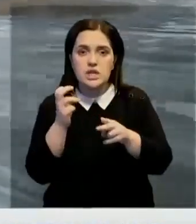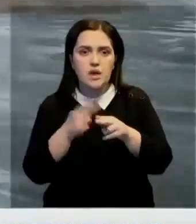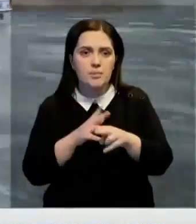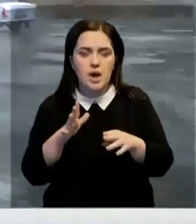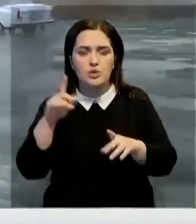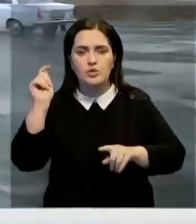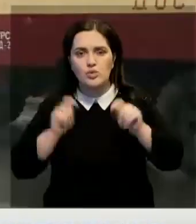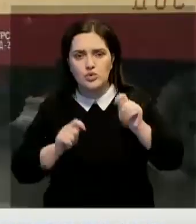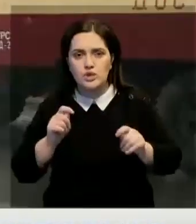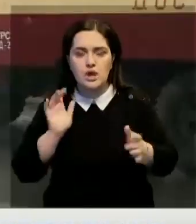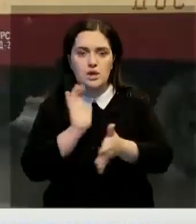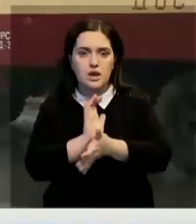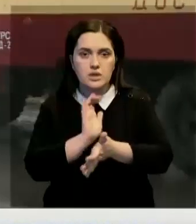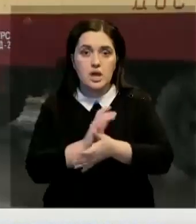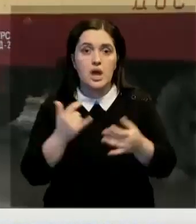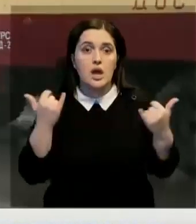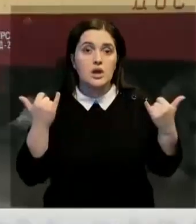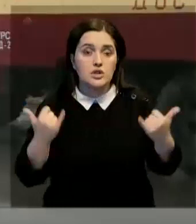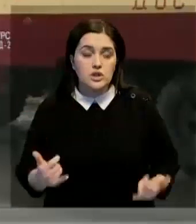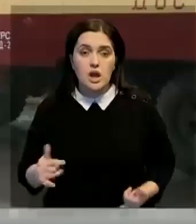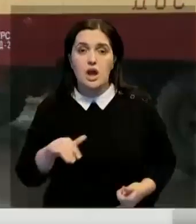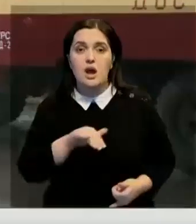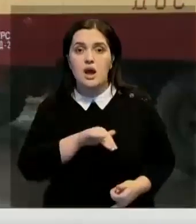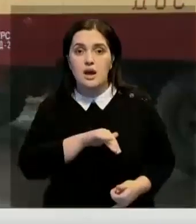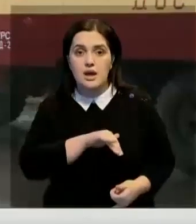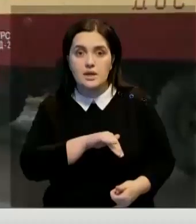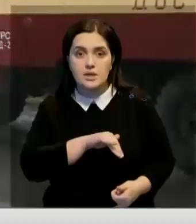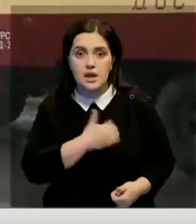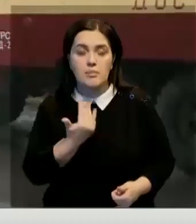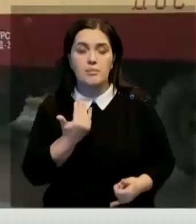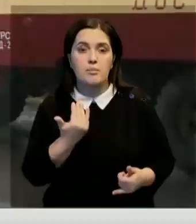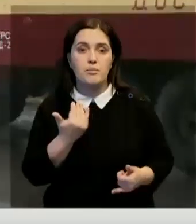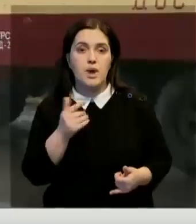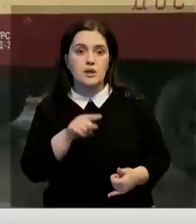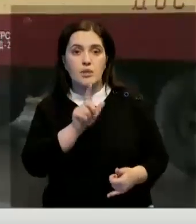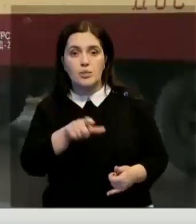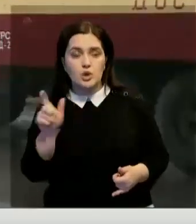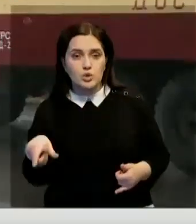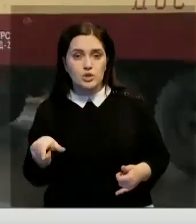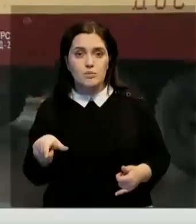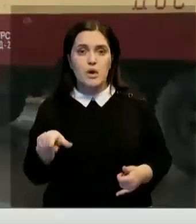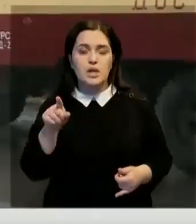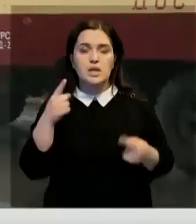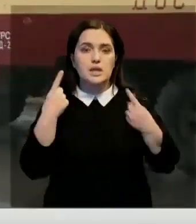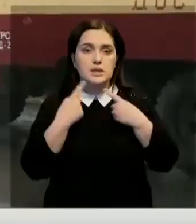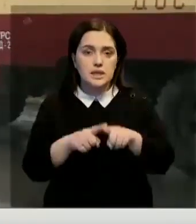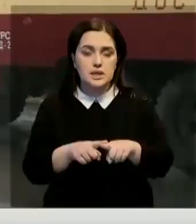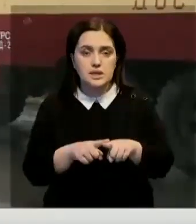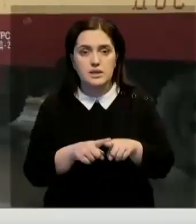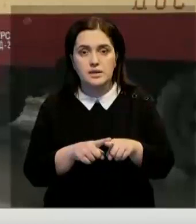дождь, ни грязь. Сейчас мы хотим отдать должное тем людям, той технике, которой